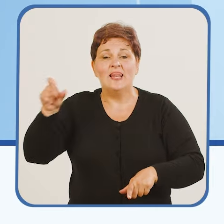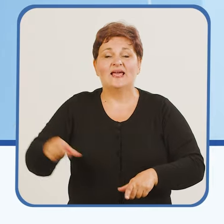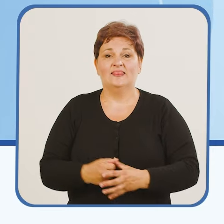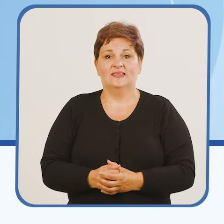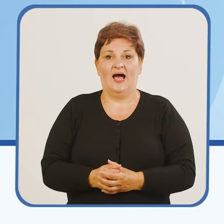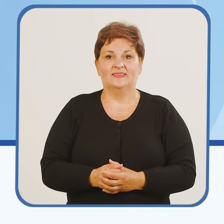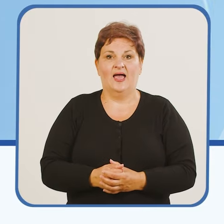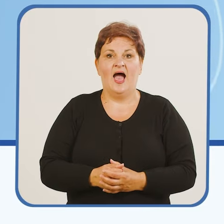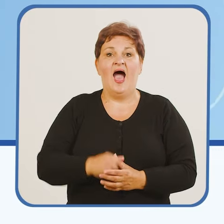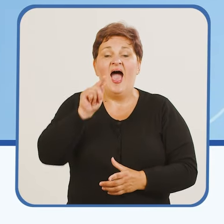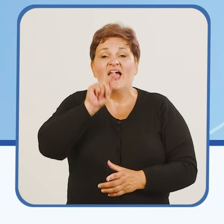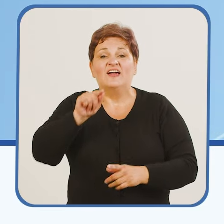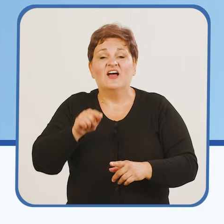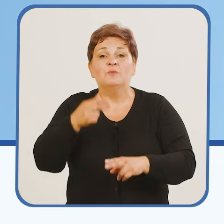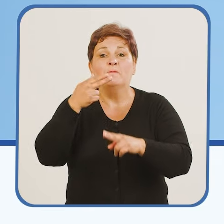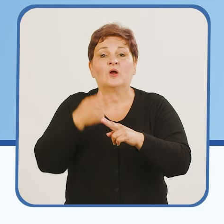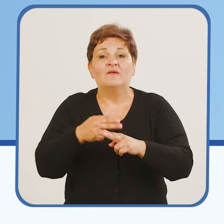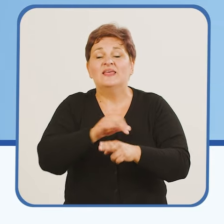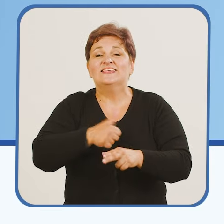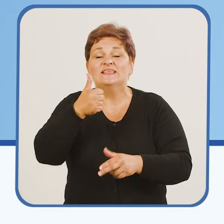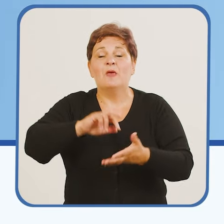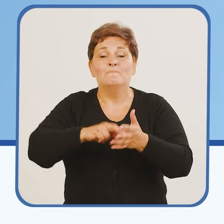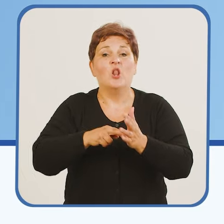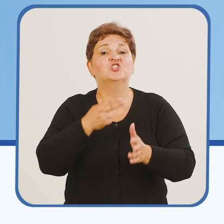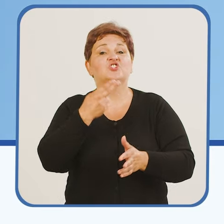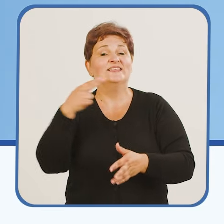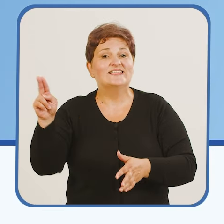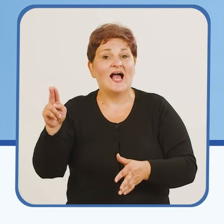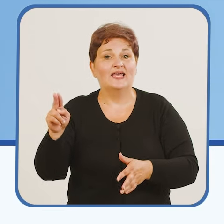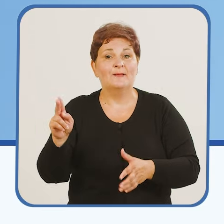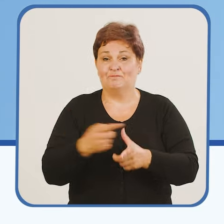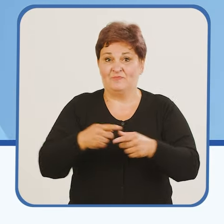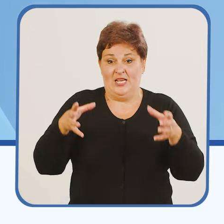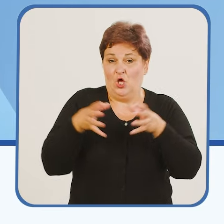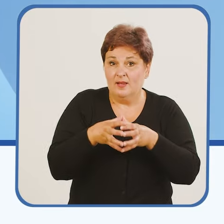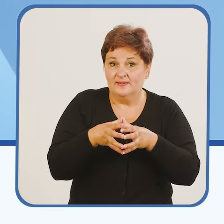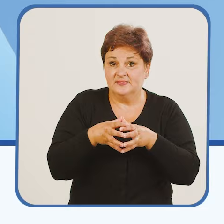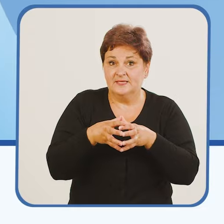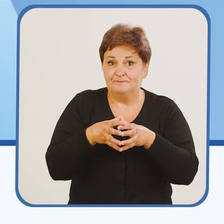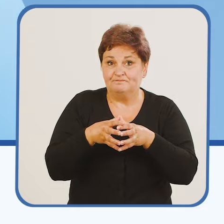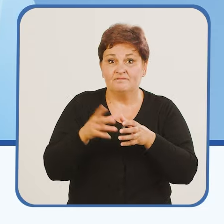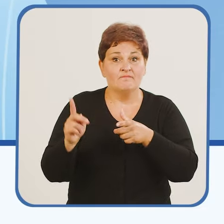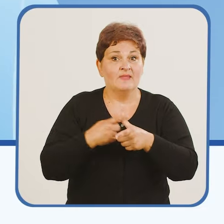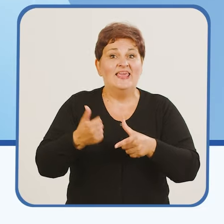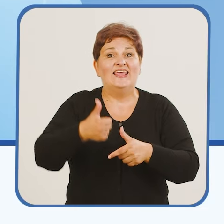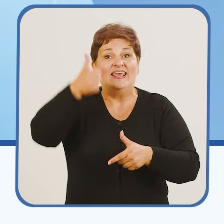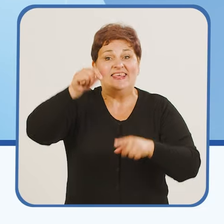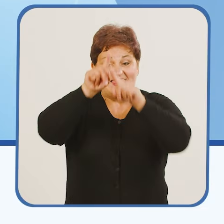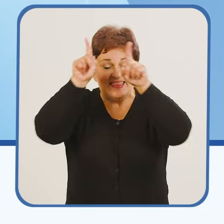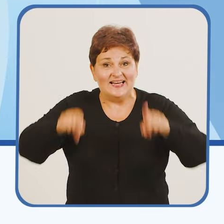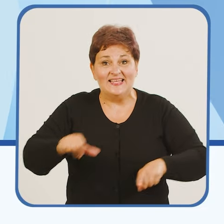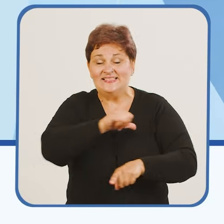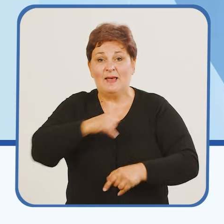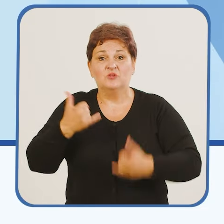kandidata. Označite kvadratić pored naziva samo jedne političke stranke ili koalicije, ili